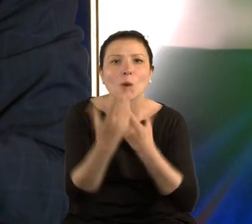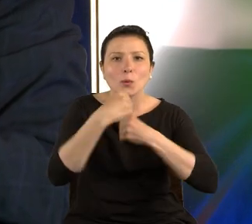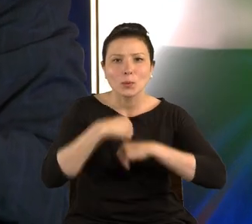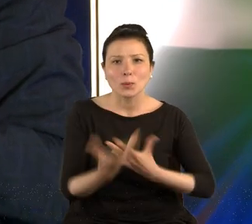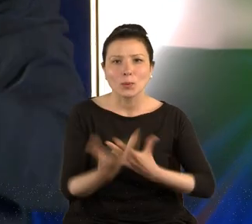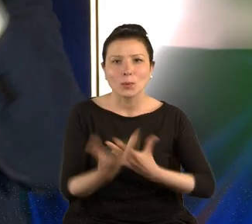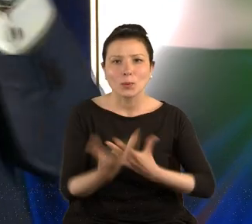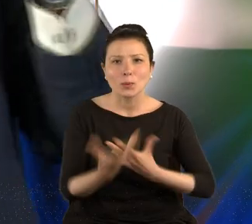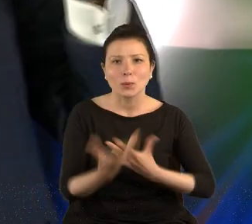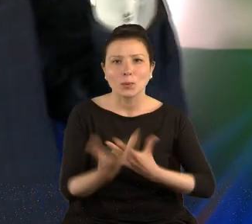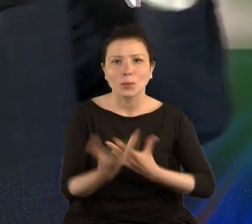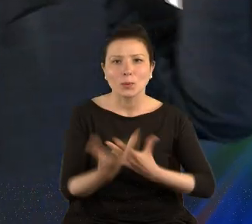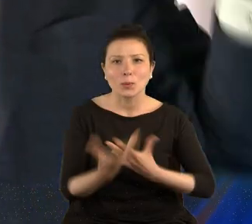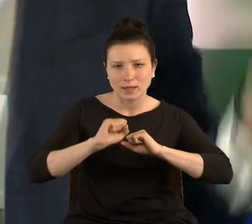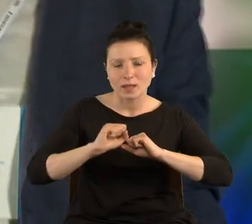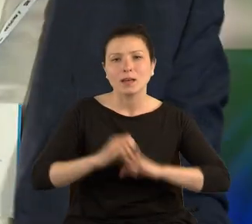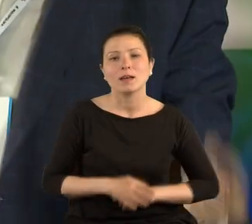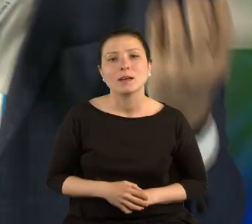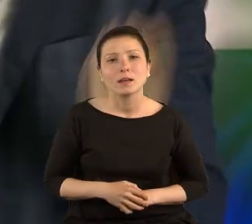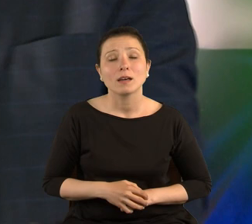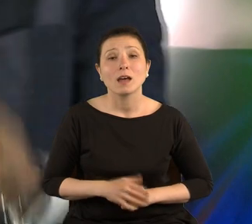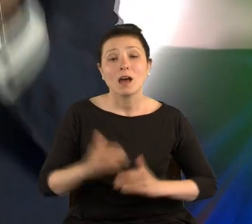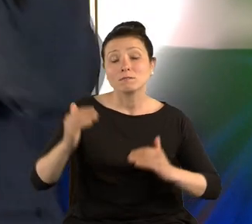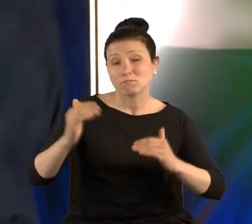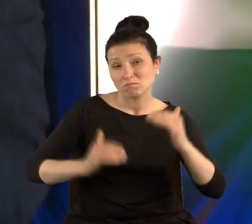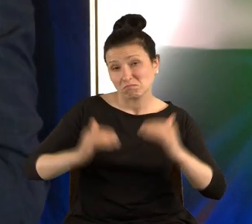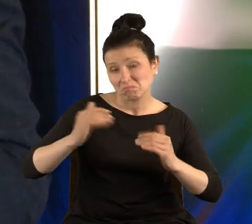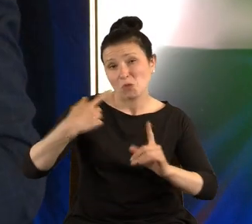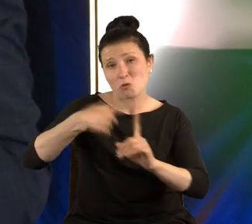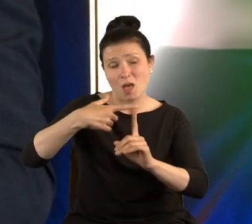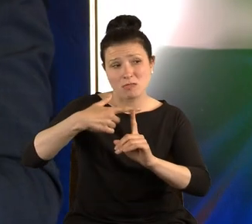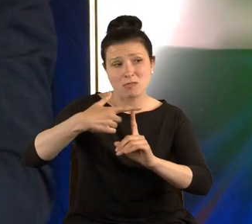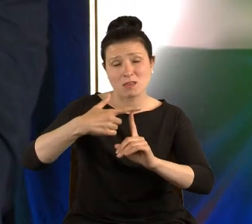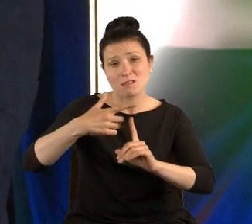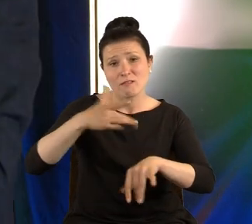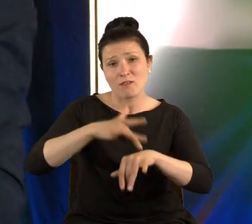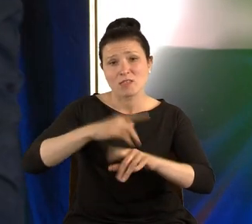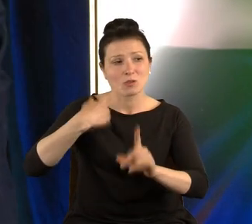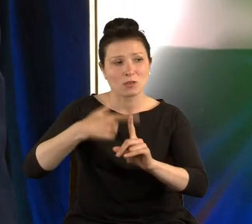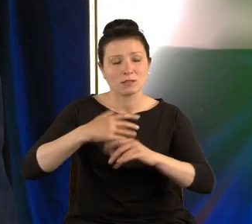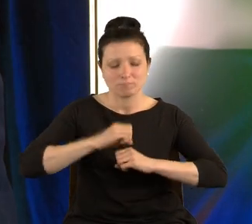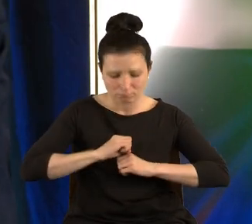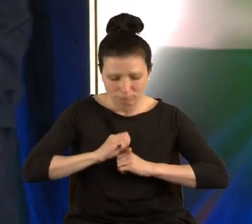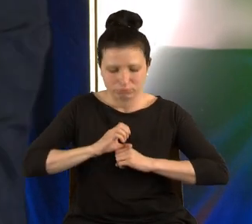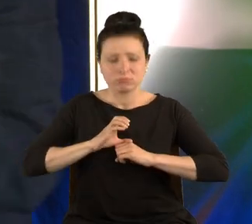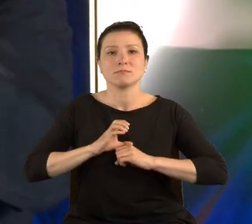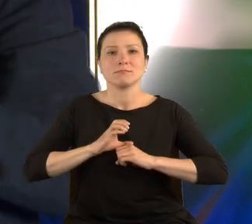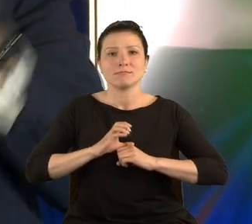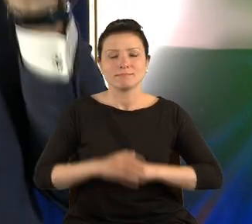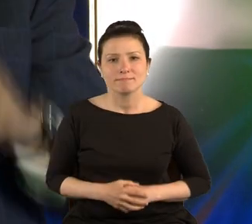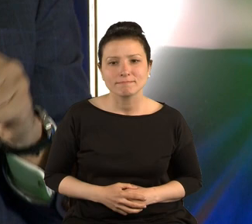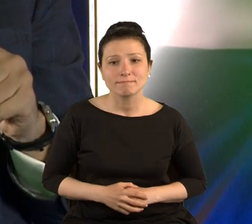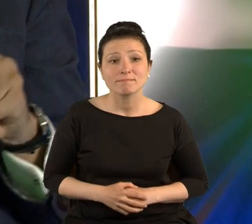i rachunek jest dodatni. On posunął się nawet do tego, że tak